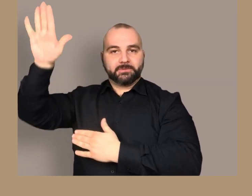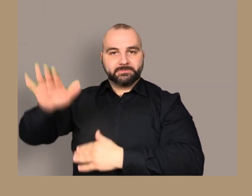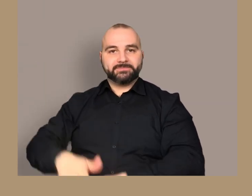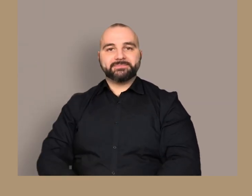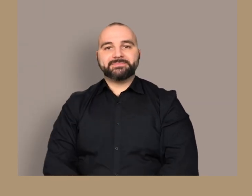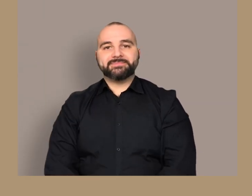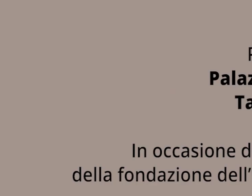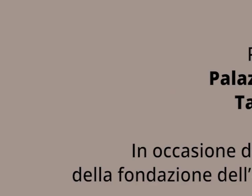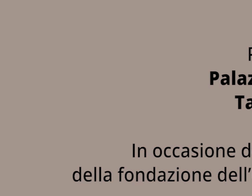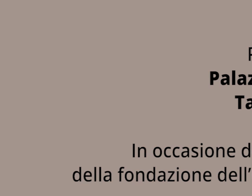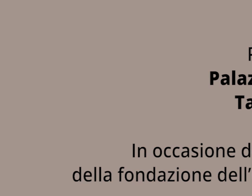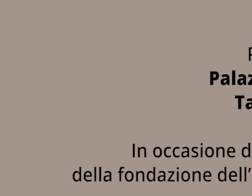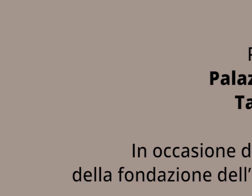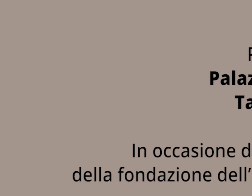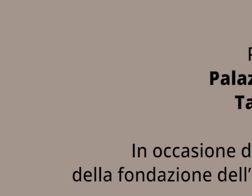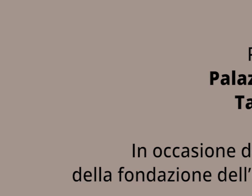superficie metallica